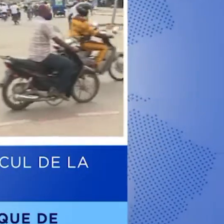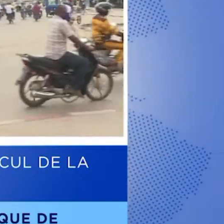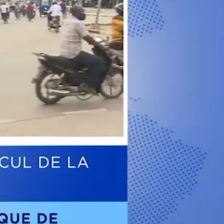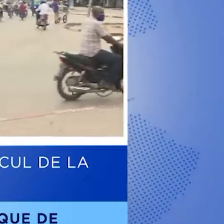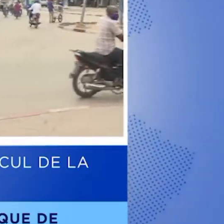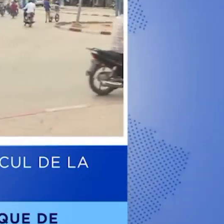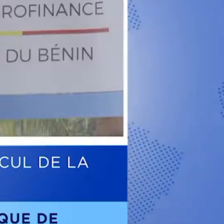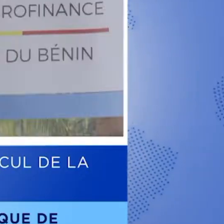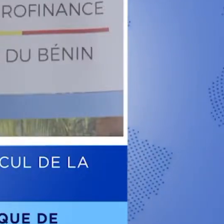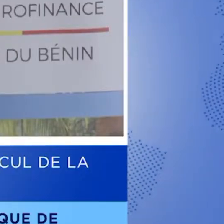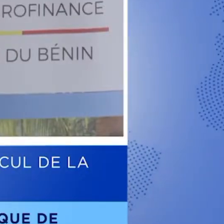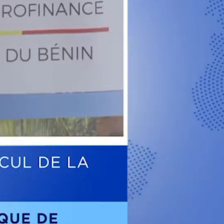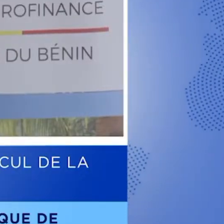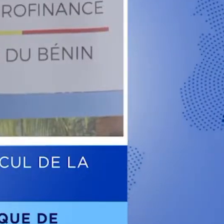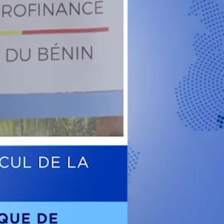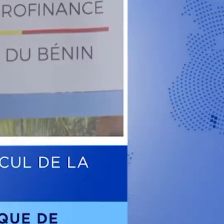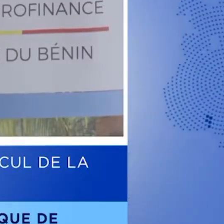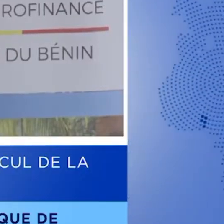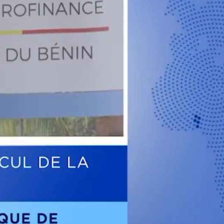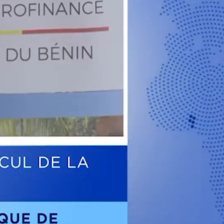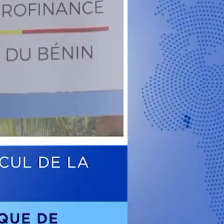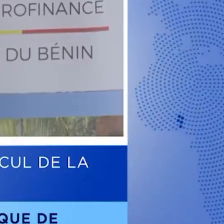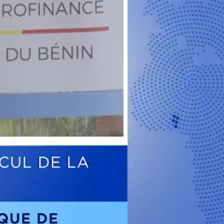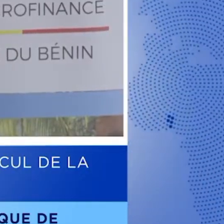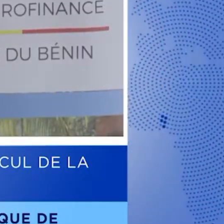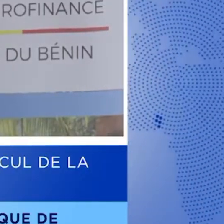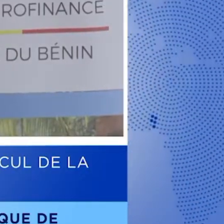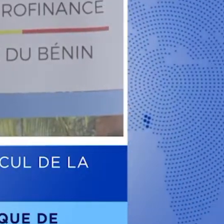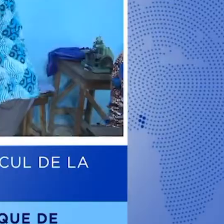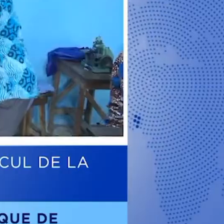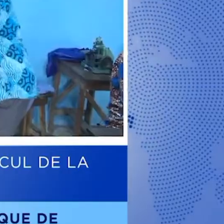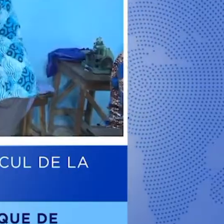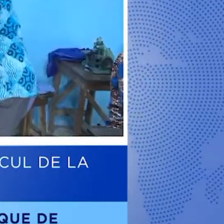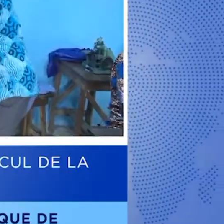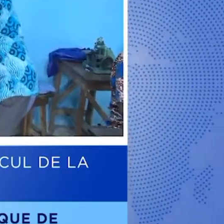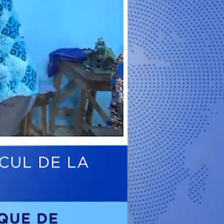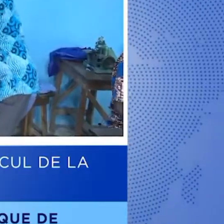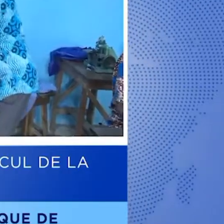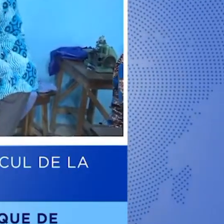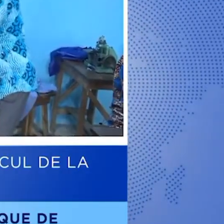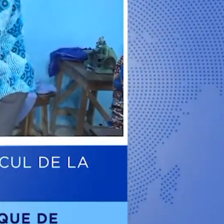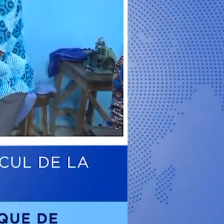par le ministre d'État chargé du Plan et du Développement. Vous en saurez un peu plus dans ce 20h.